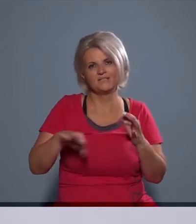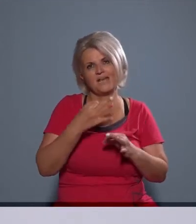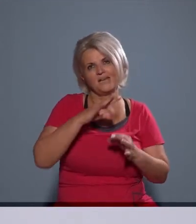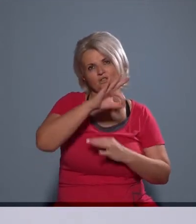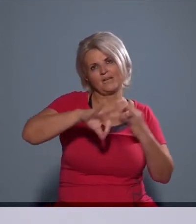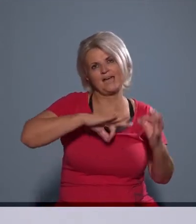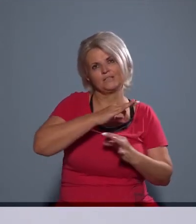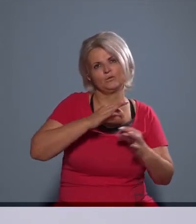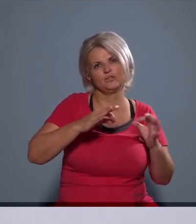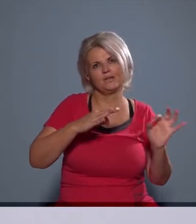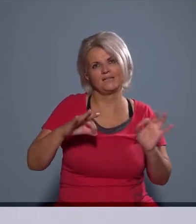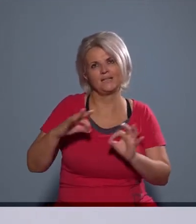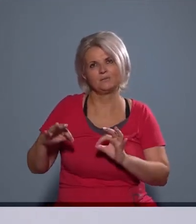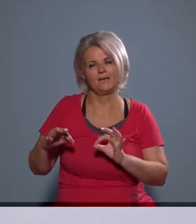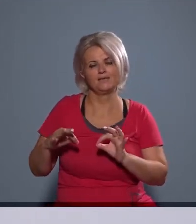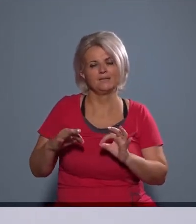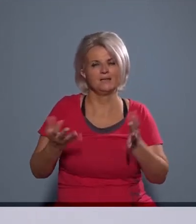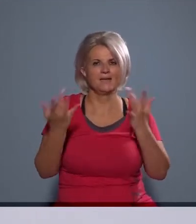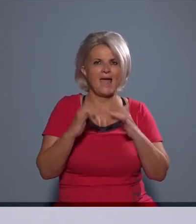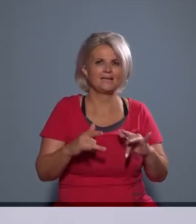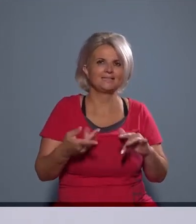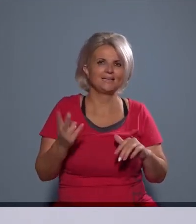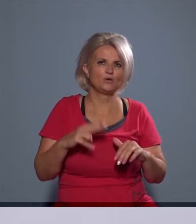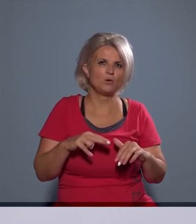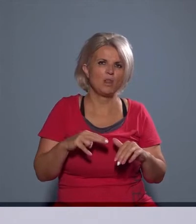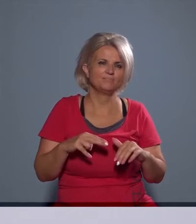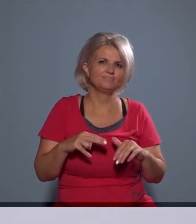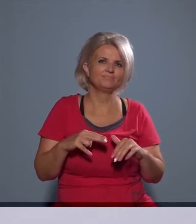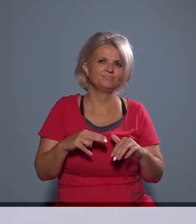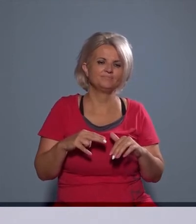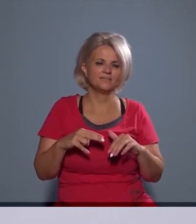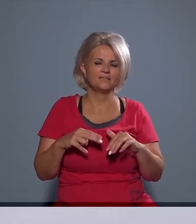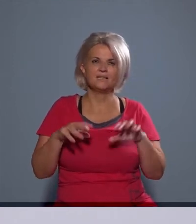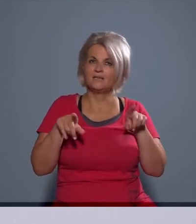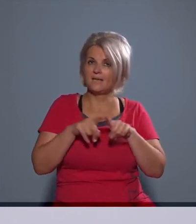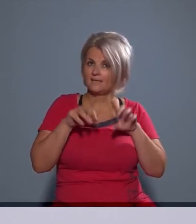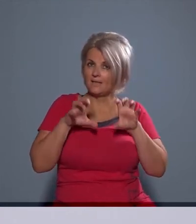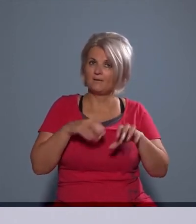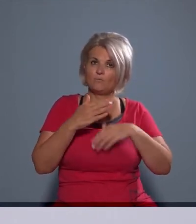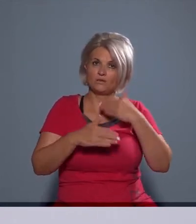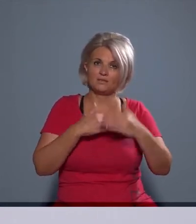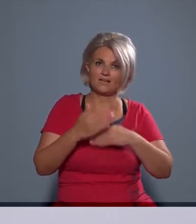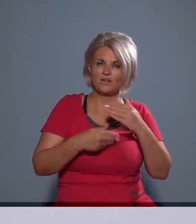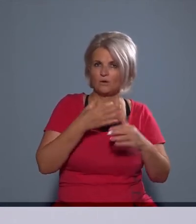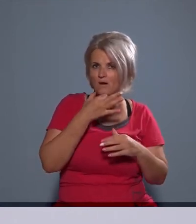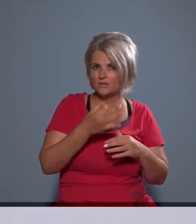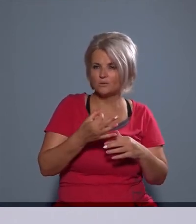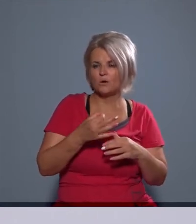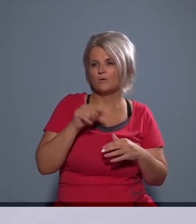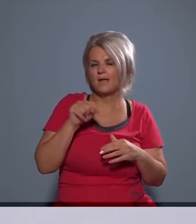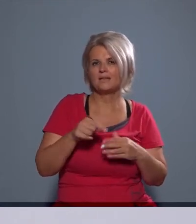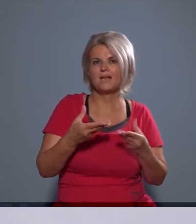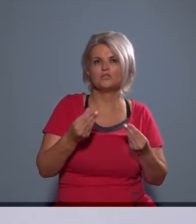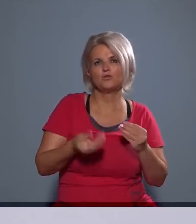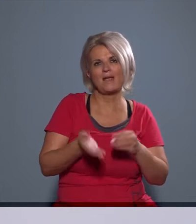kifejezetten a zenés-táncos rendezvény tartására alkalmas helyszínről, ilyen tevékenység folytatásáról van szó,